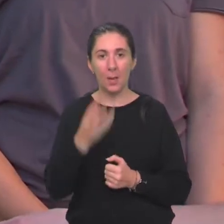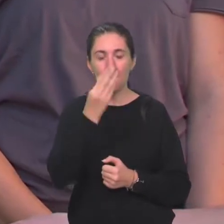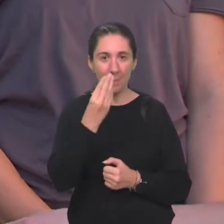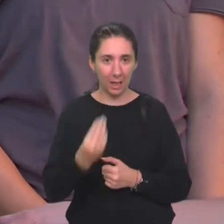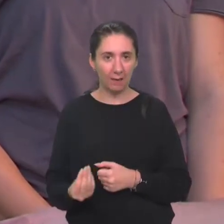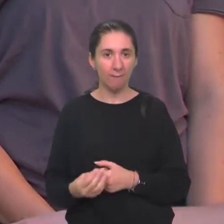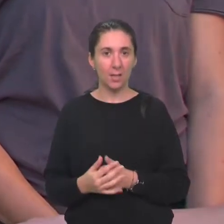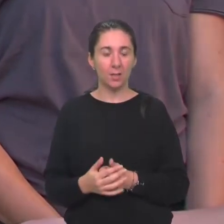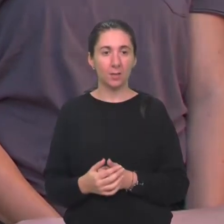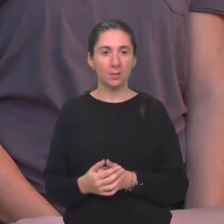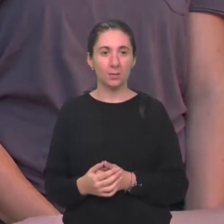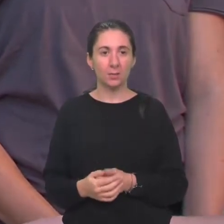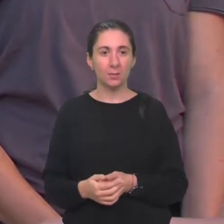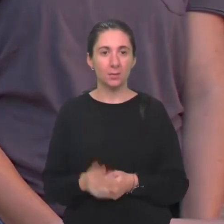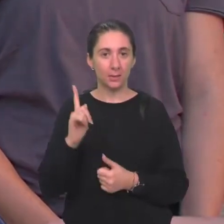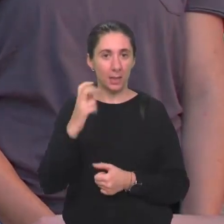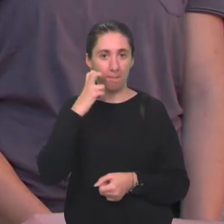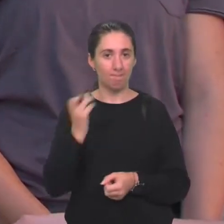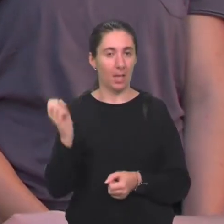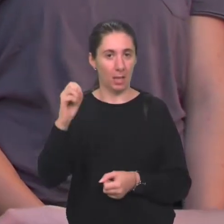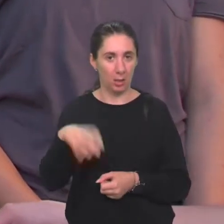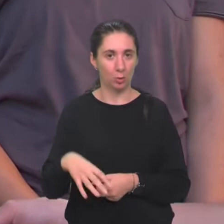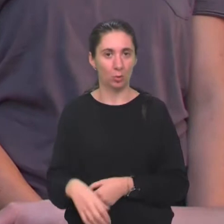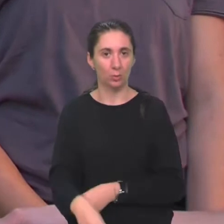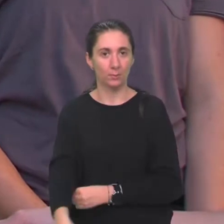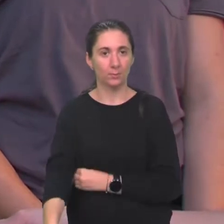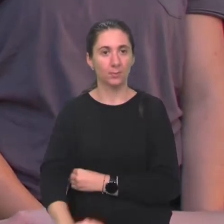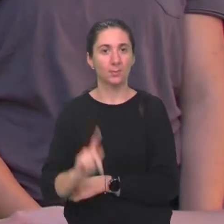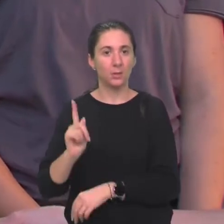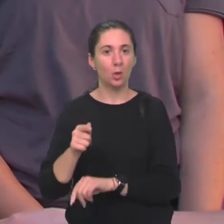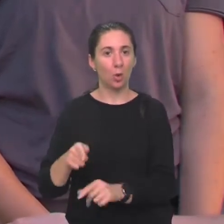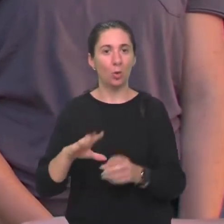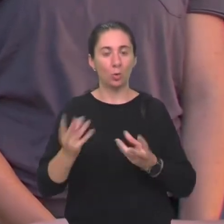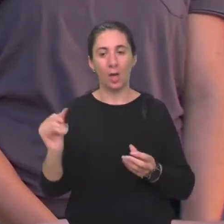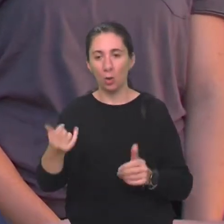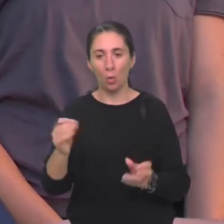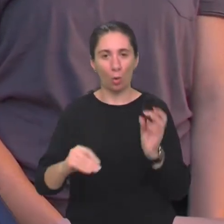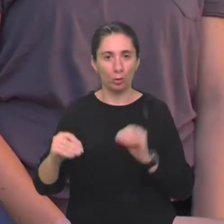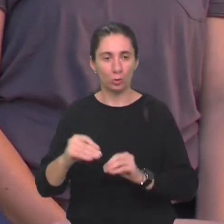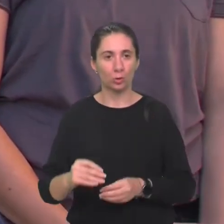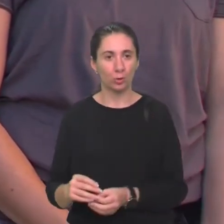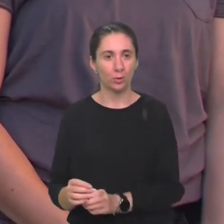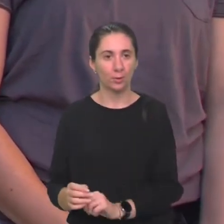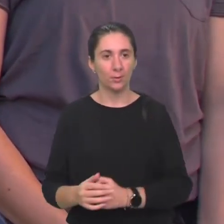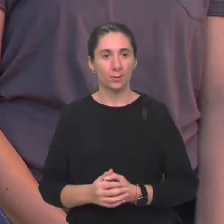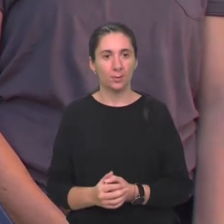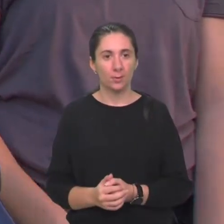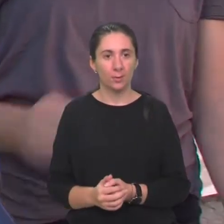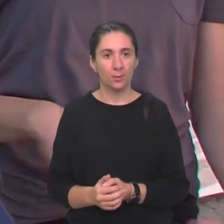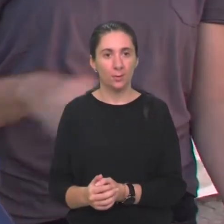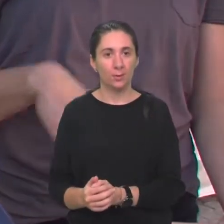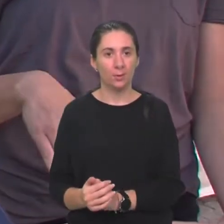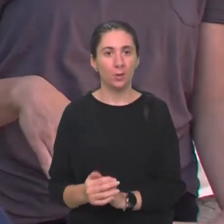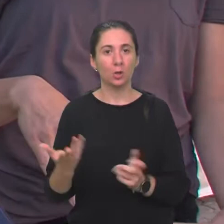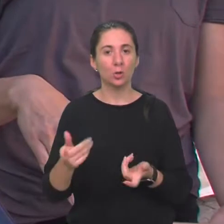mrkva i meso. E onda vam idu sastojci. U